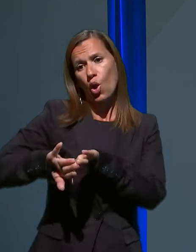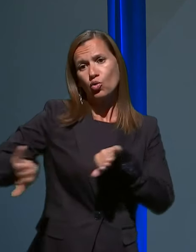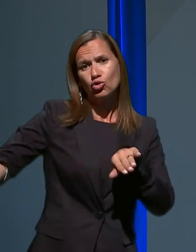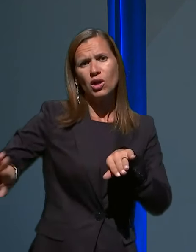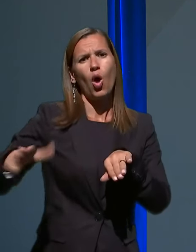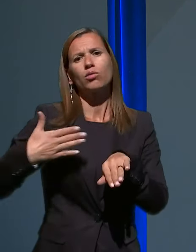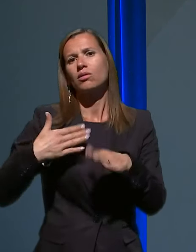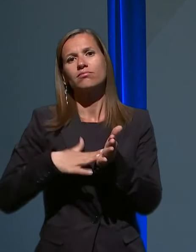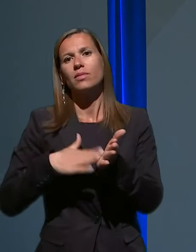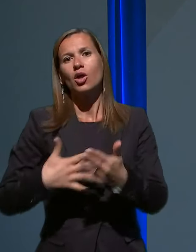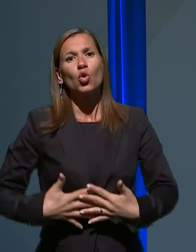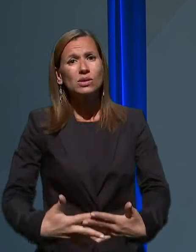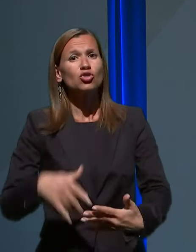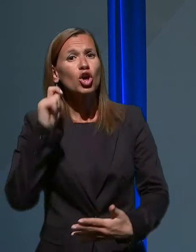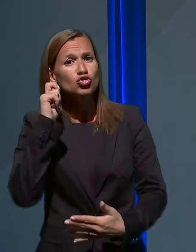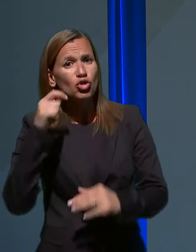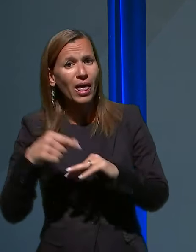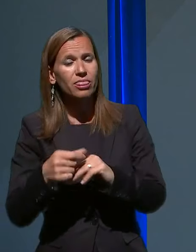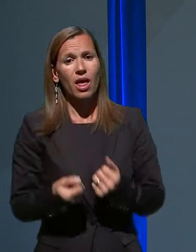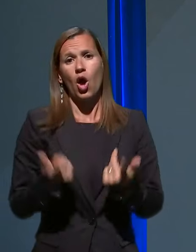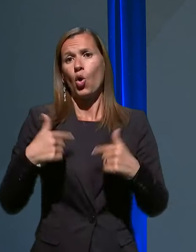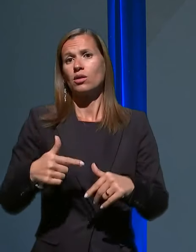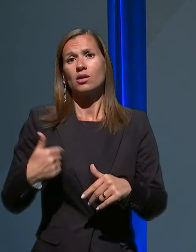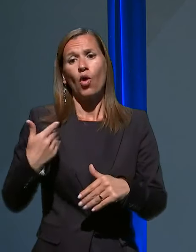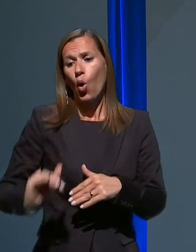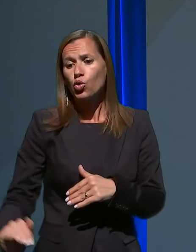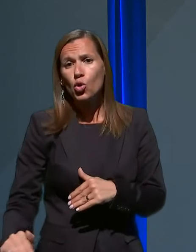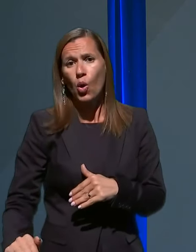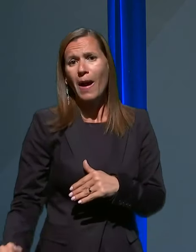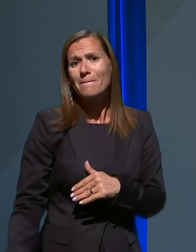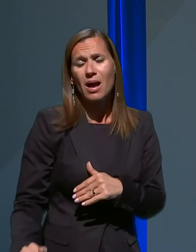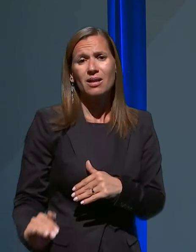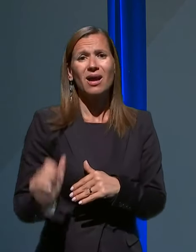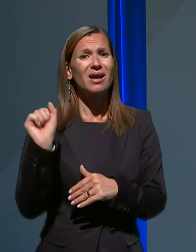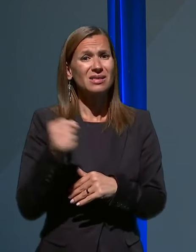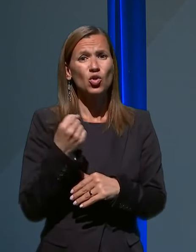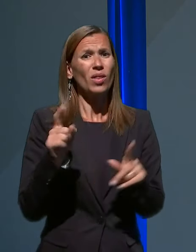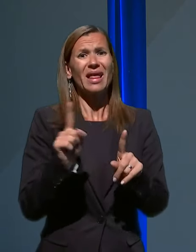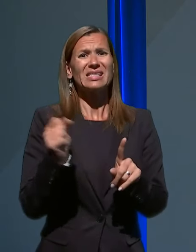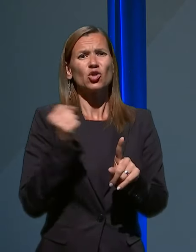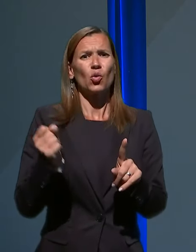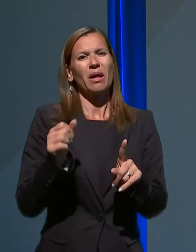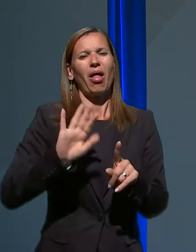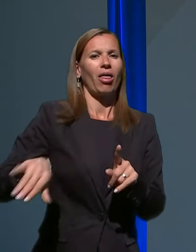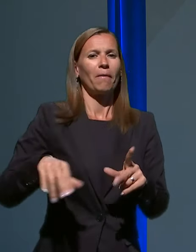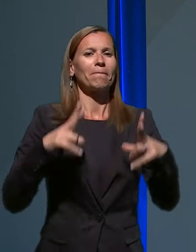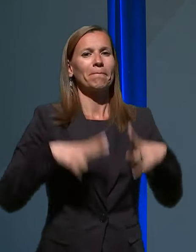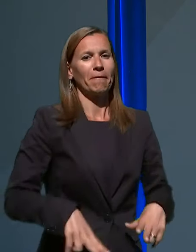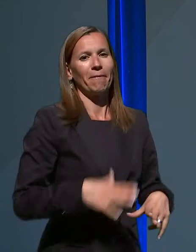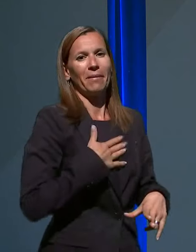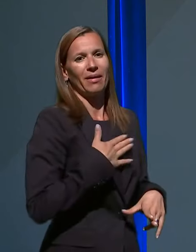od svojega dojenčka, malčka, ne za to, da bi imeli mir pred njimi,